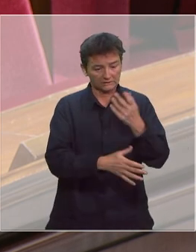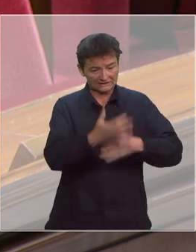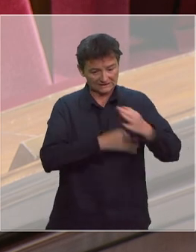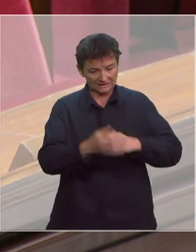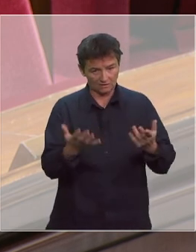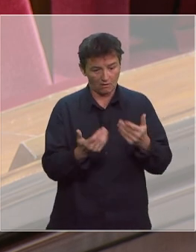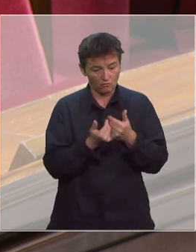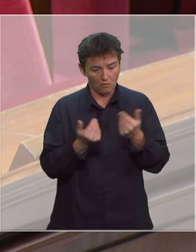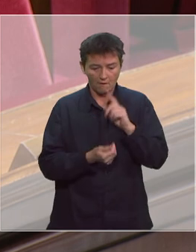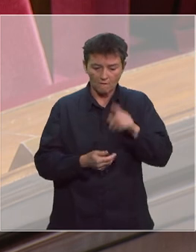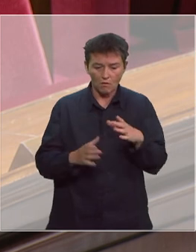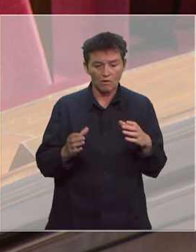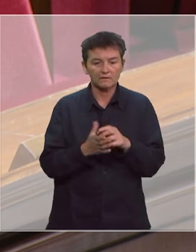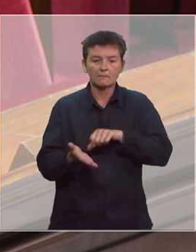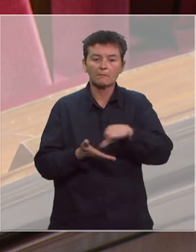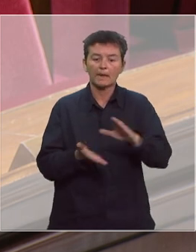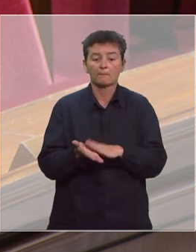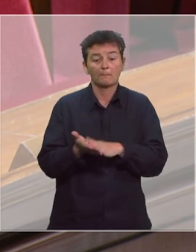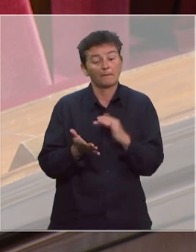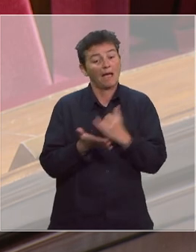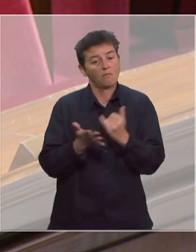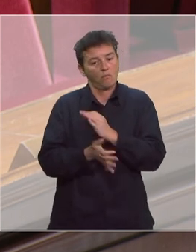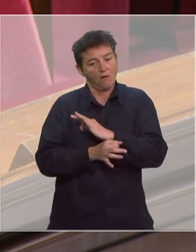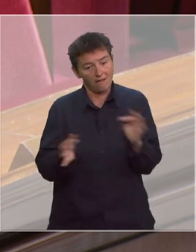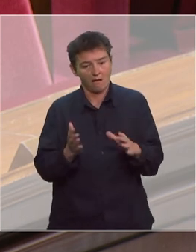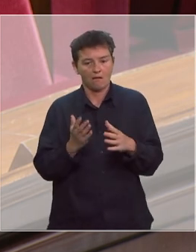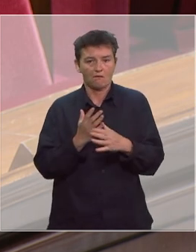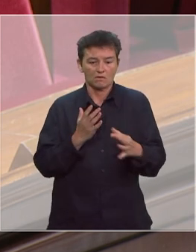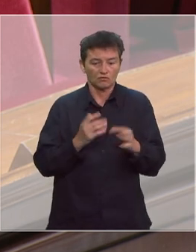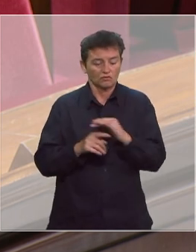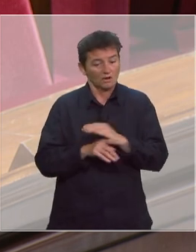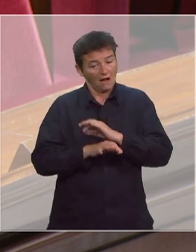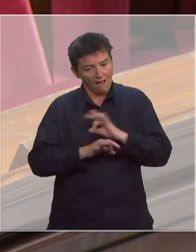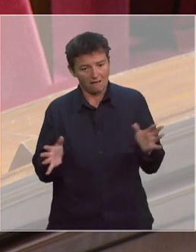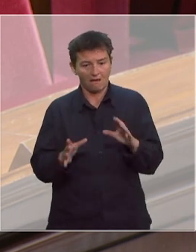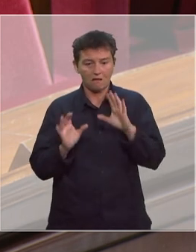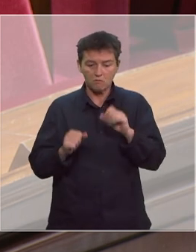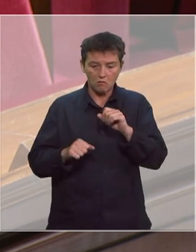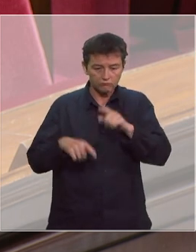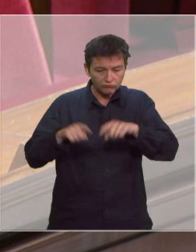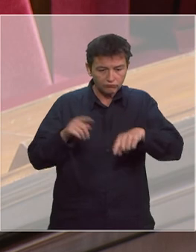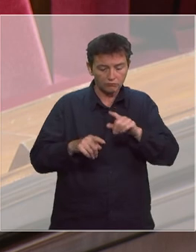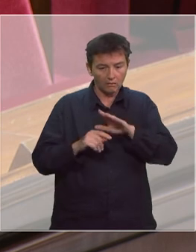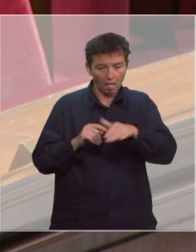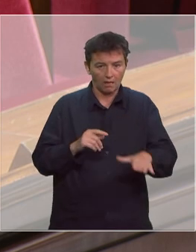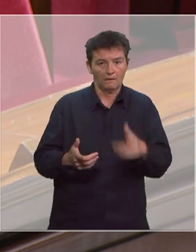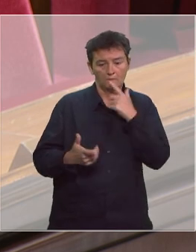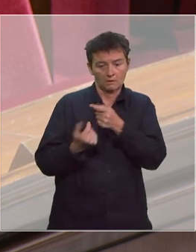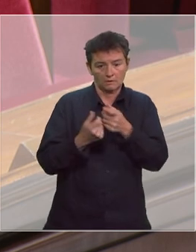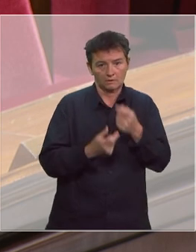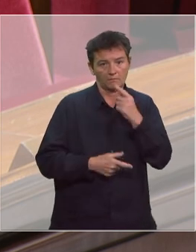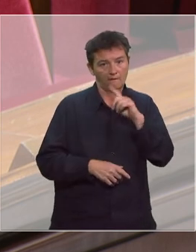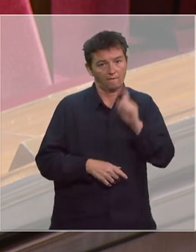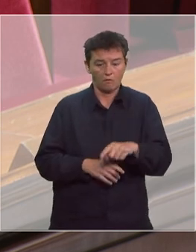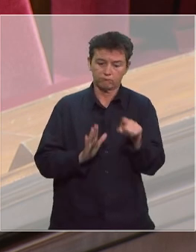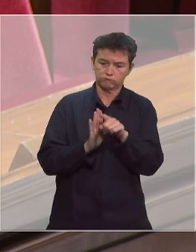à ce que les collectivités puissent verser une prime défiscalisée, exonérée de cotisations sociales, modulable, à leurs agents. Il faut un véhicule